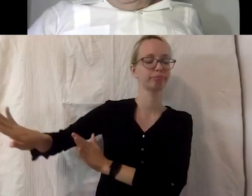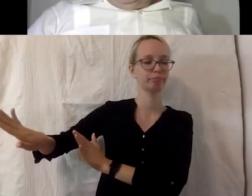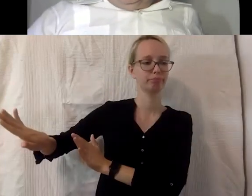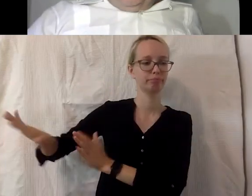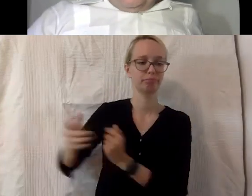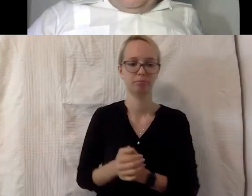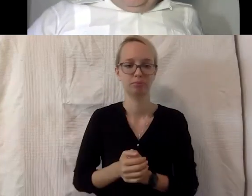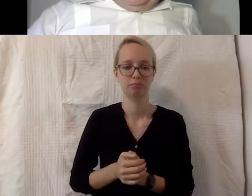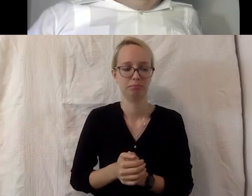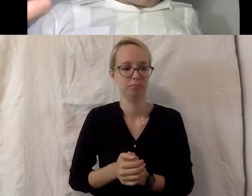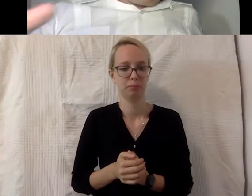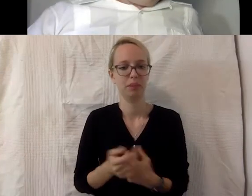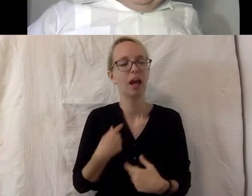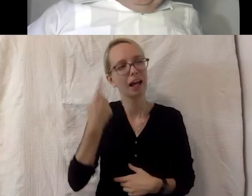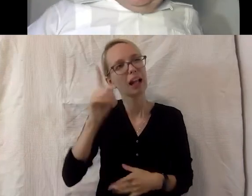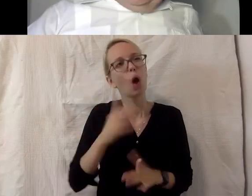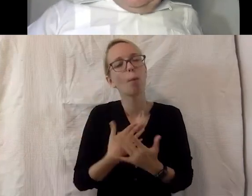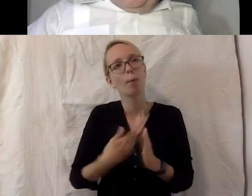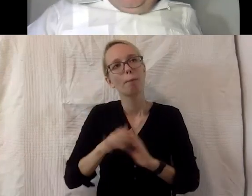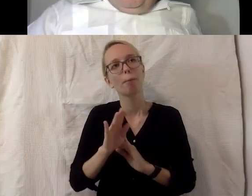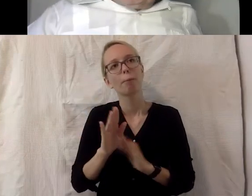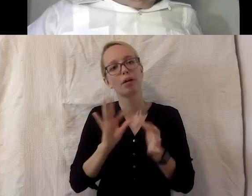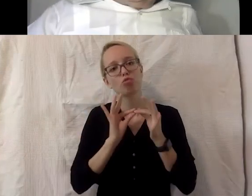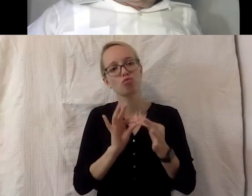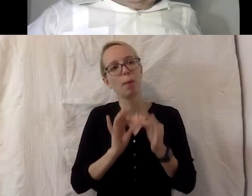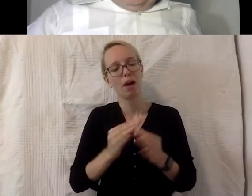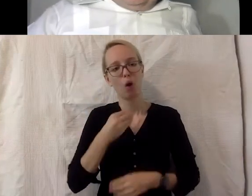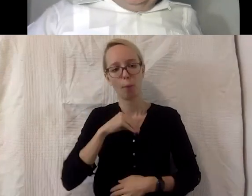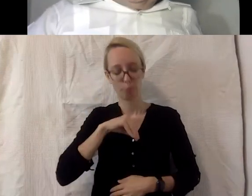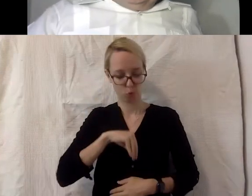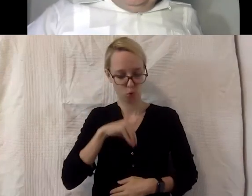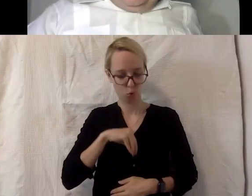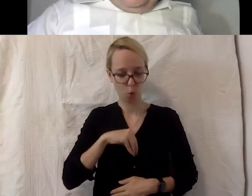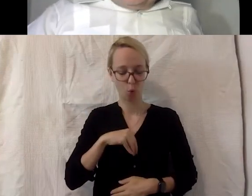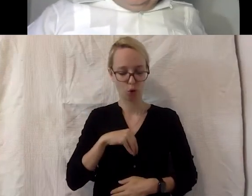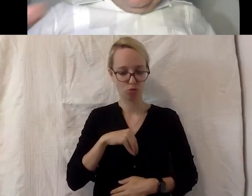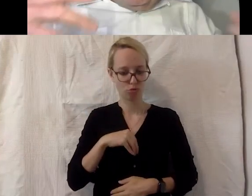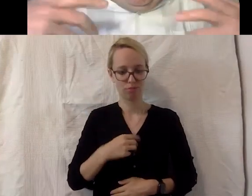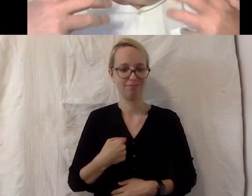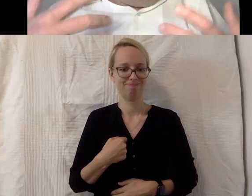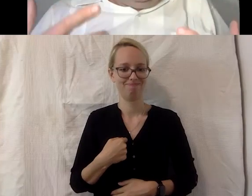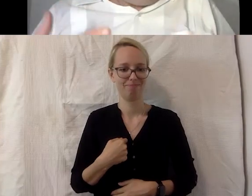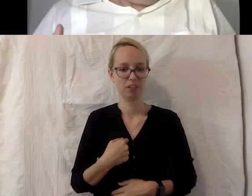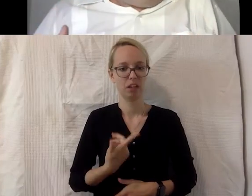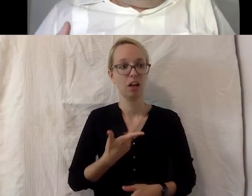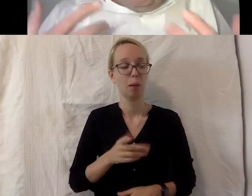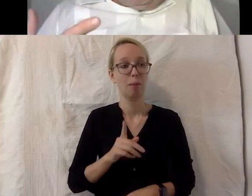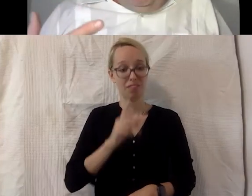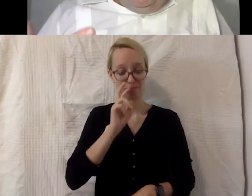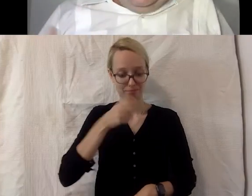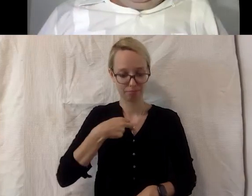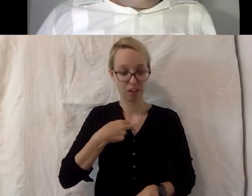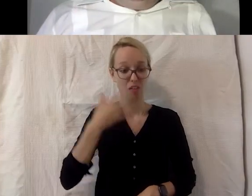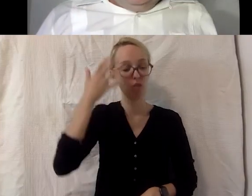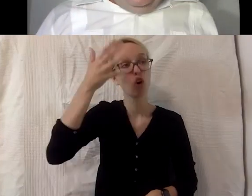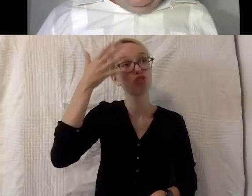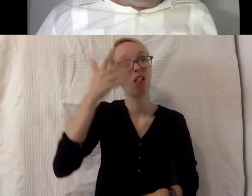Das hat sicherlich, also auf der individuellen Ebene sind es psychologische Muster, die da greifen. Das heißt also, es schwächt meine eigene Vorstellung